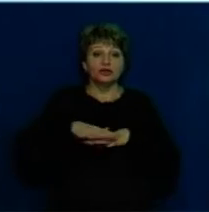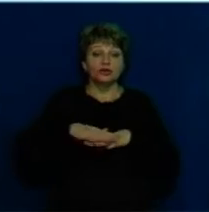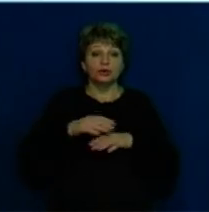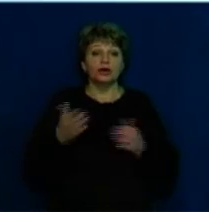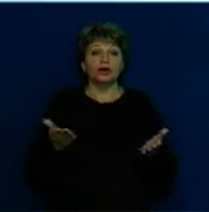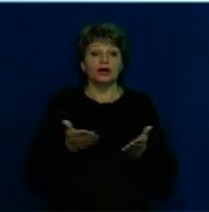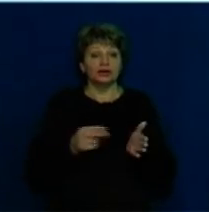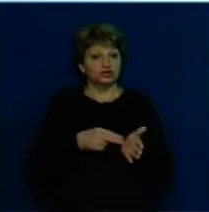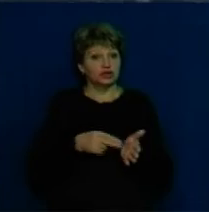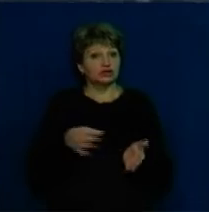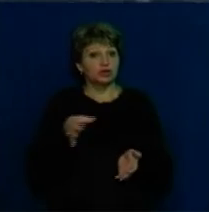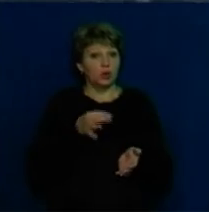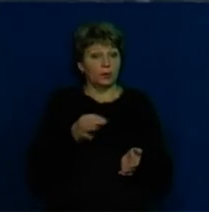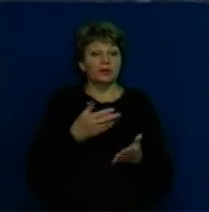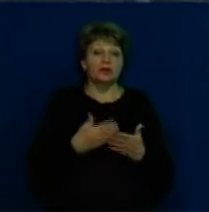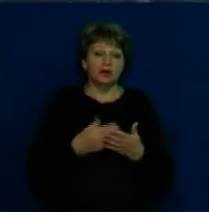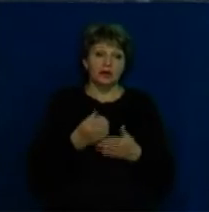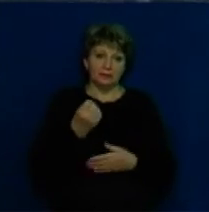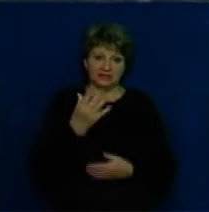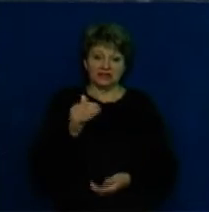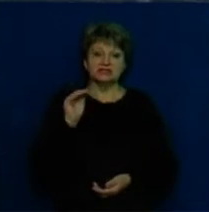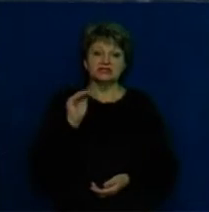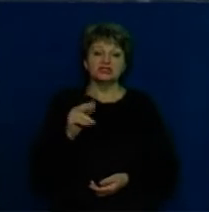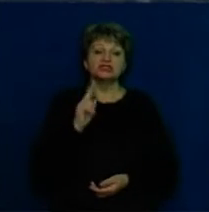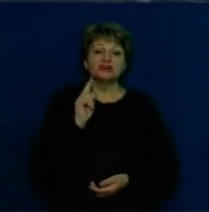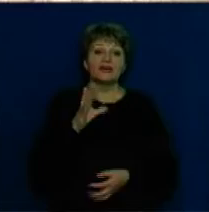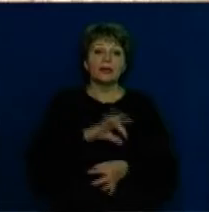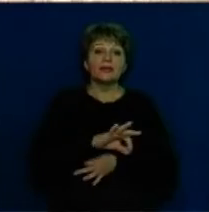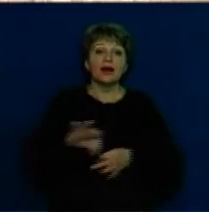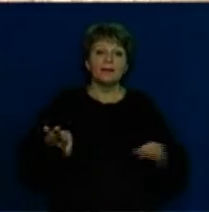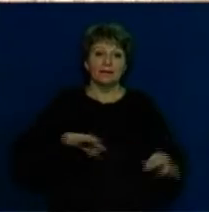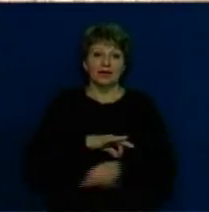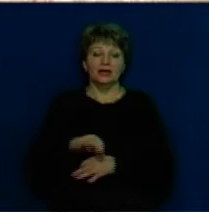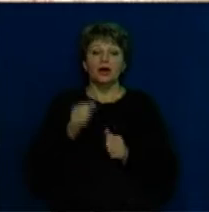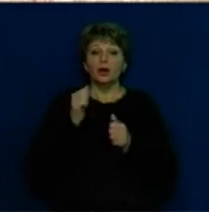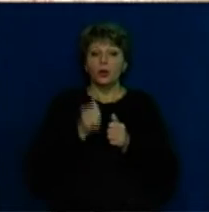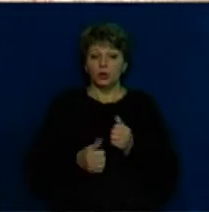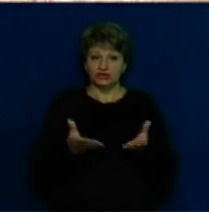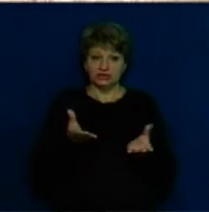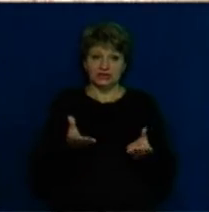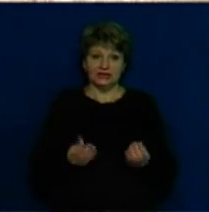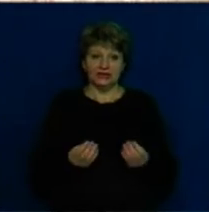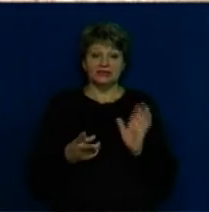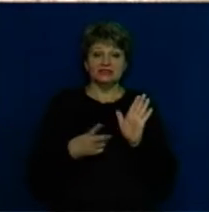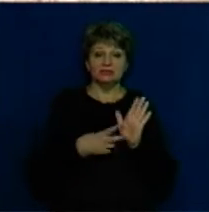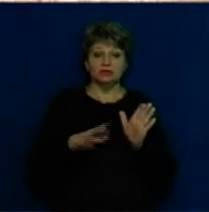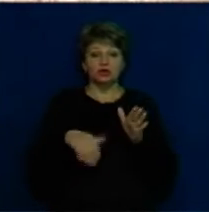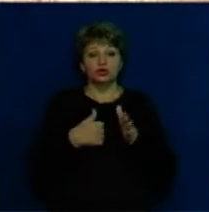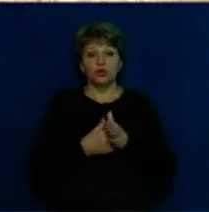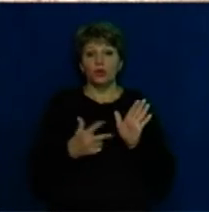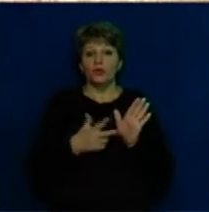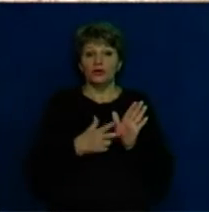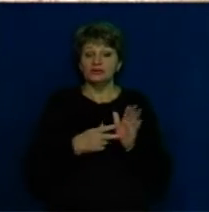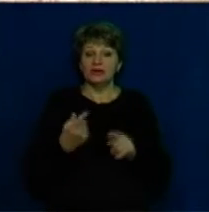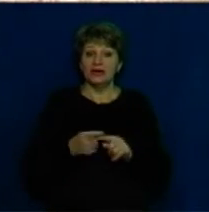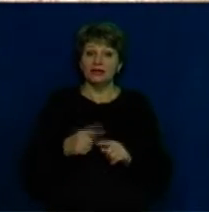площа яких в Черкаській області понад 15 тисяч квадратних кілометрів. Кожний день з семи до восьми у нас перший